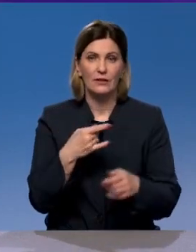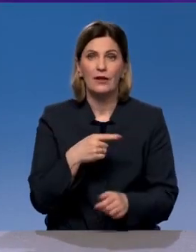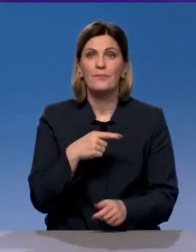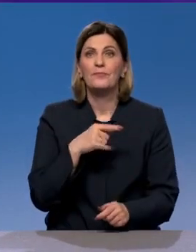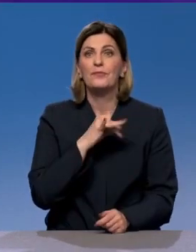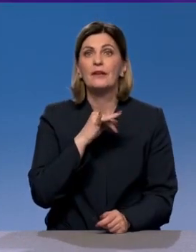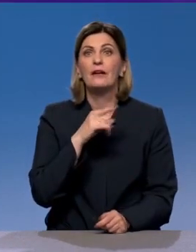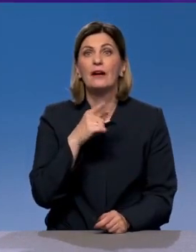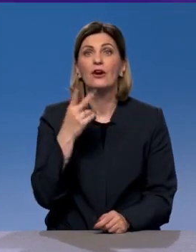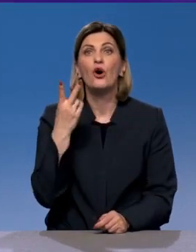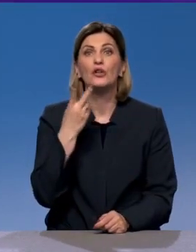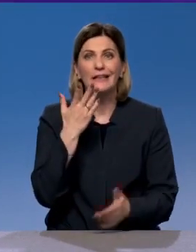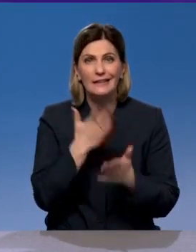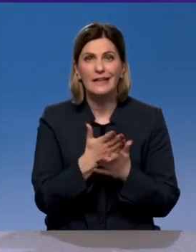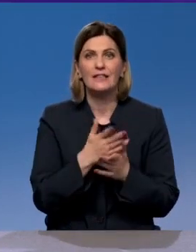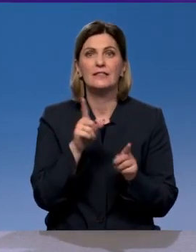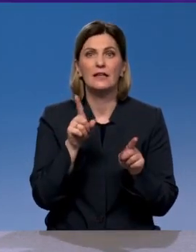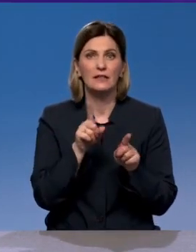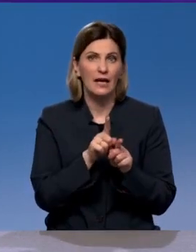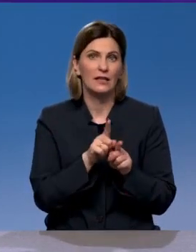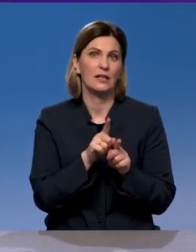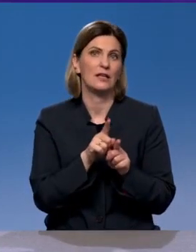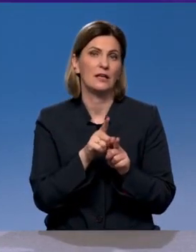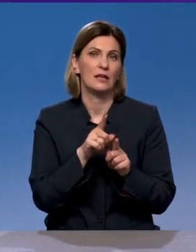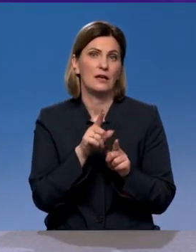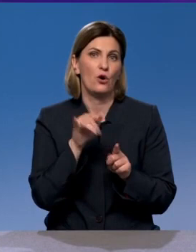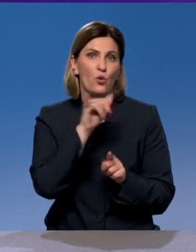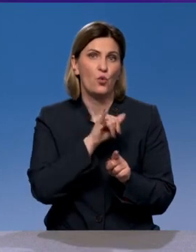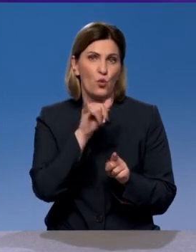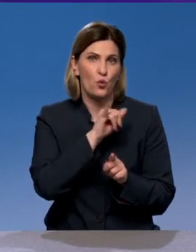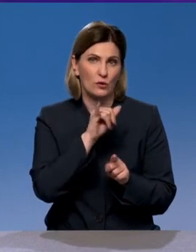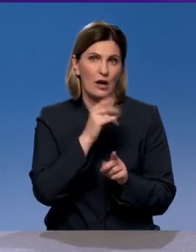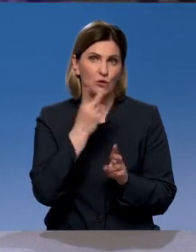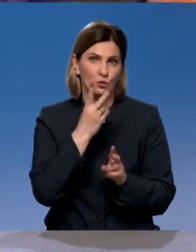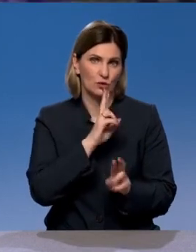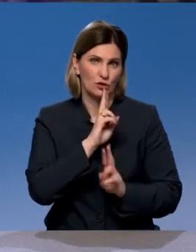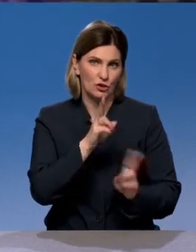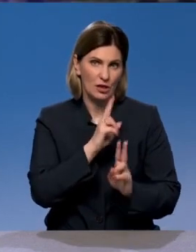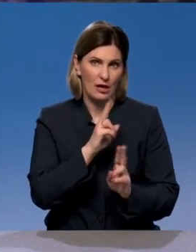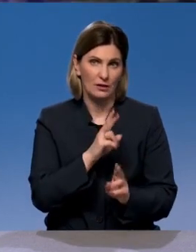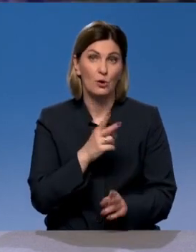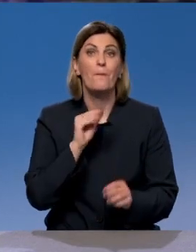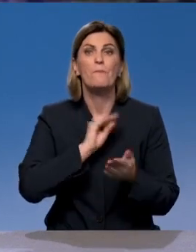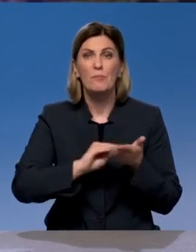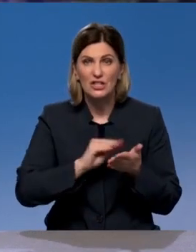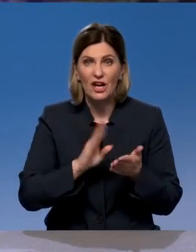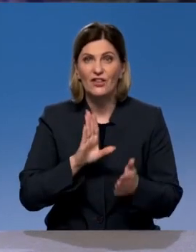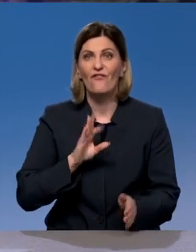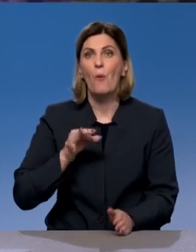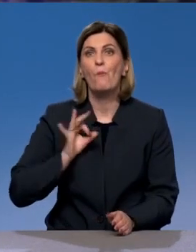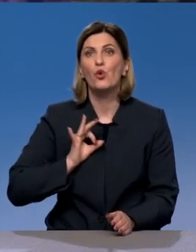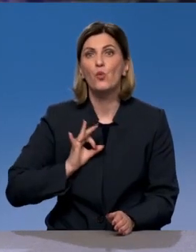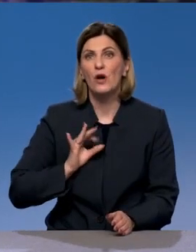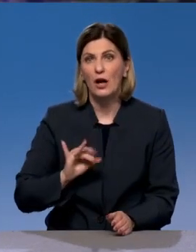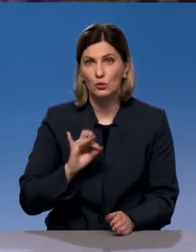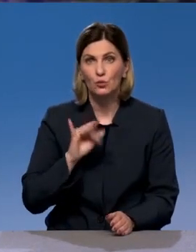и нужно жаловаться. И не надо бояться, вот это самое главное, не надо бояться, пишите и пишите в прокуратуру. Пусть будет писем